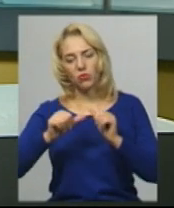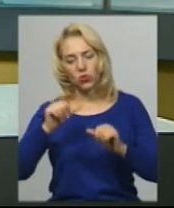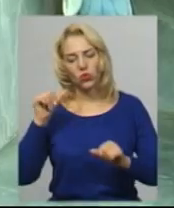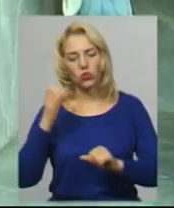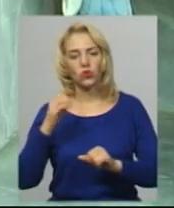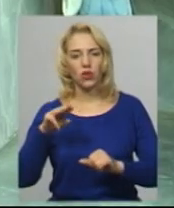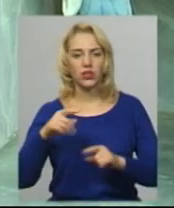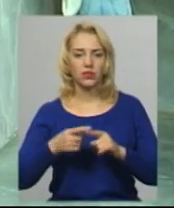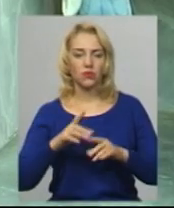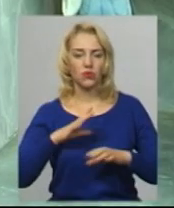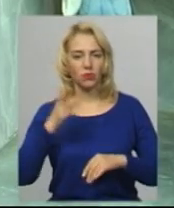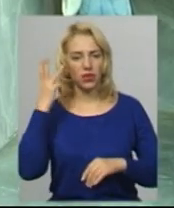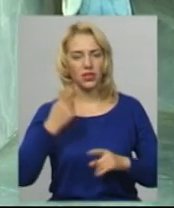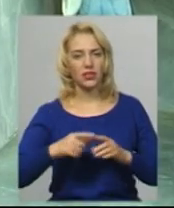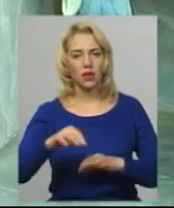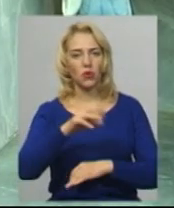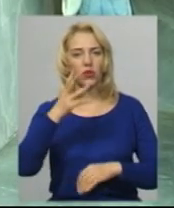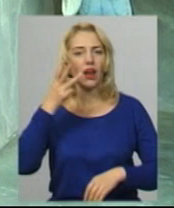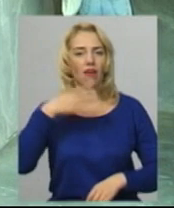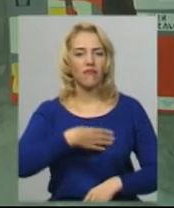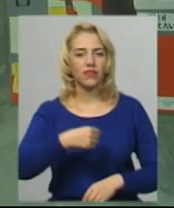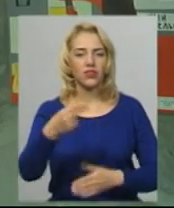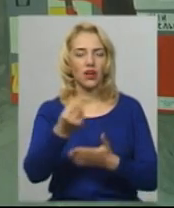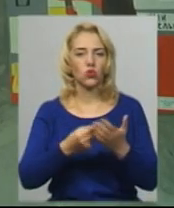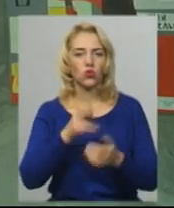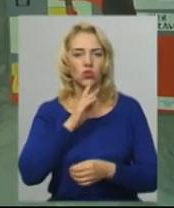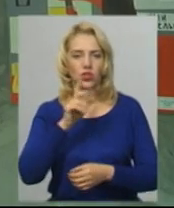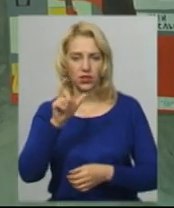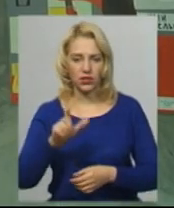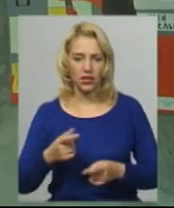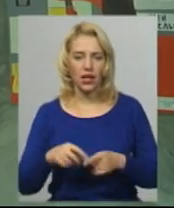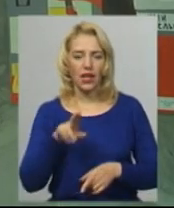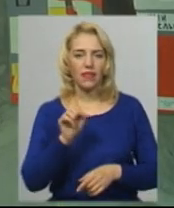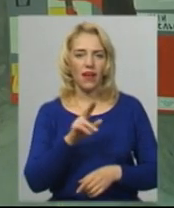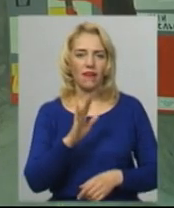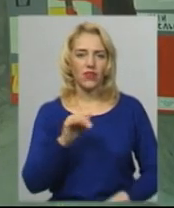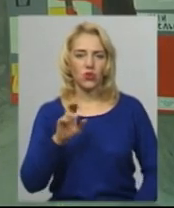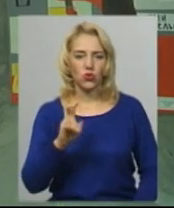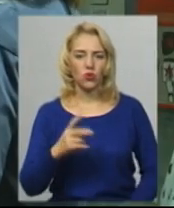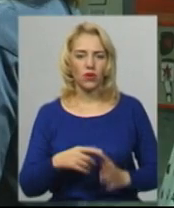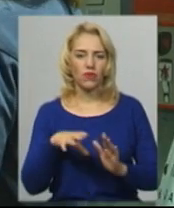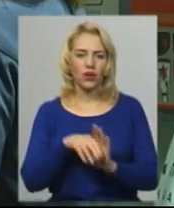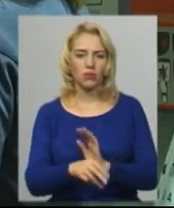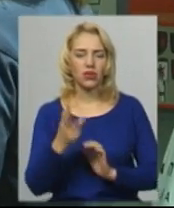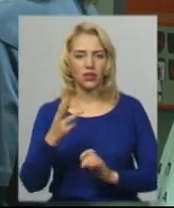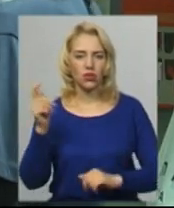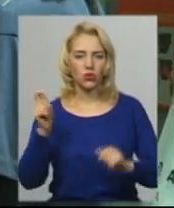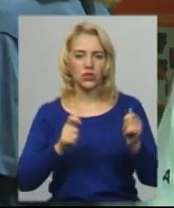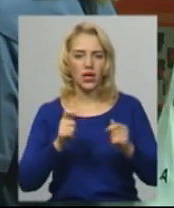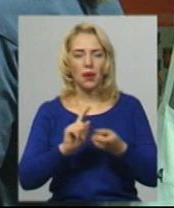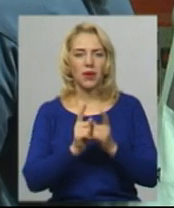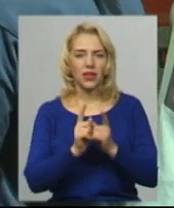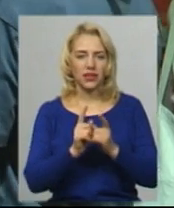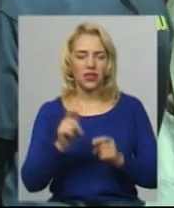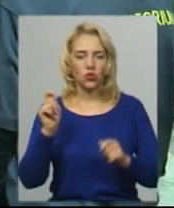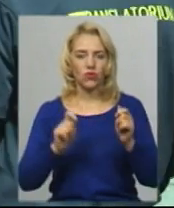Хмельницькому. Це проєкт львівської художниці Богдани Давидюк в рамках третього літературно-перекладацького фестивалю «Транслаторіум»,